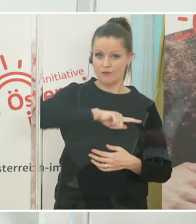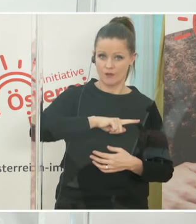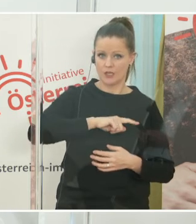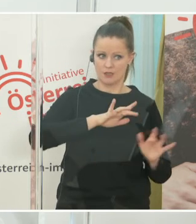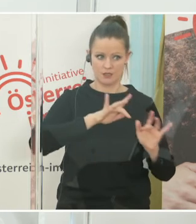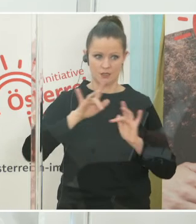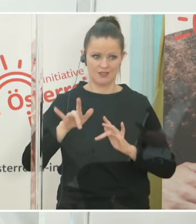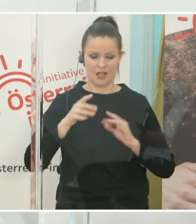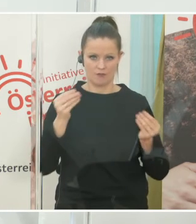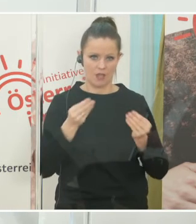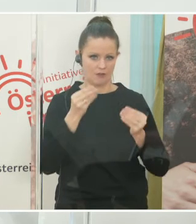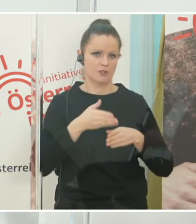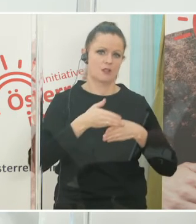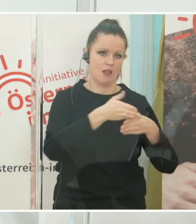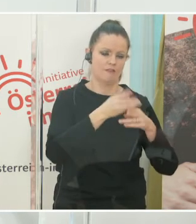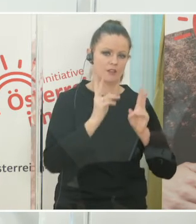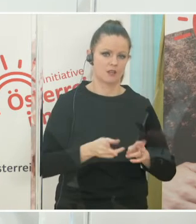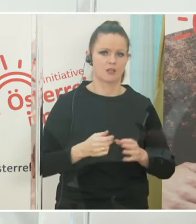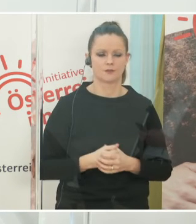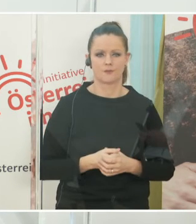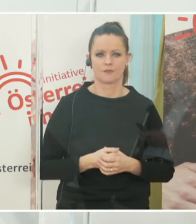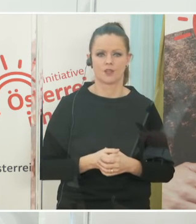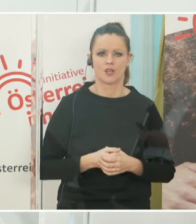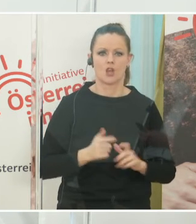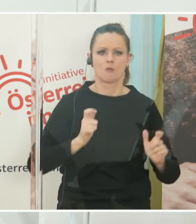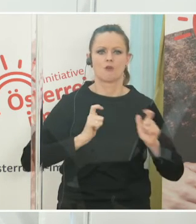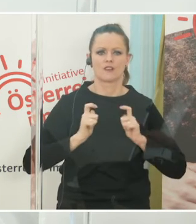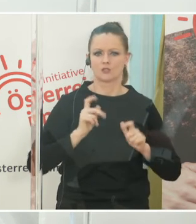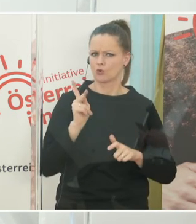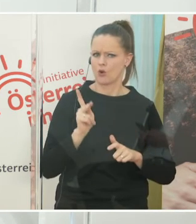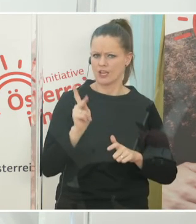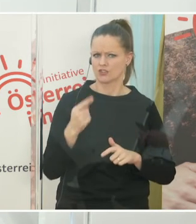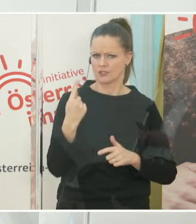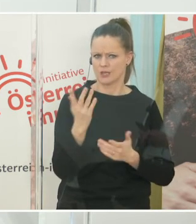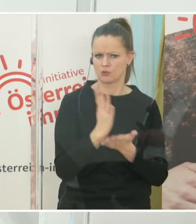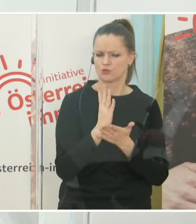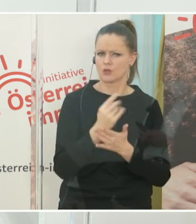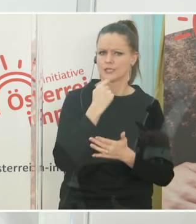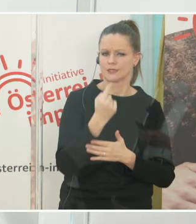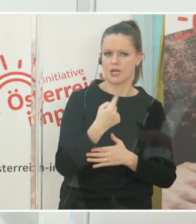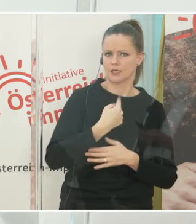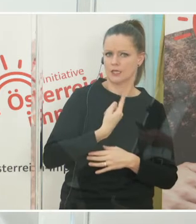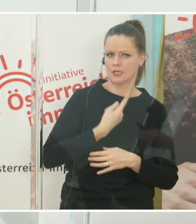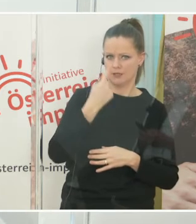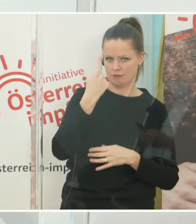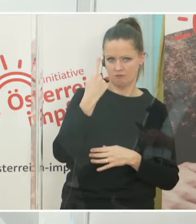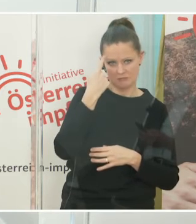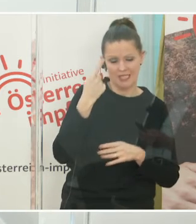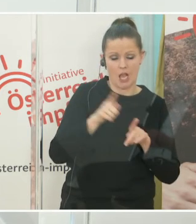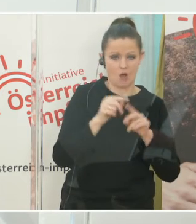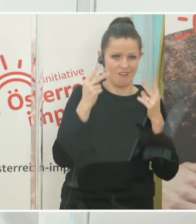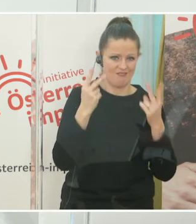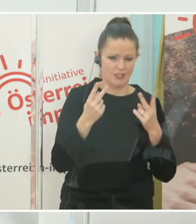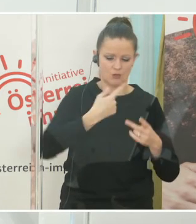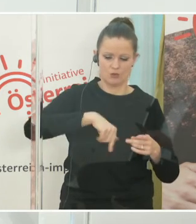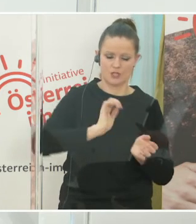da, um eine gewisse Hilfestellung zu geben. Prof. Kolleritsch hat eins schon genannt, was ich auch als ganz wichtig sehe, nämlich unsere Aufgabe